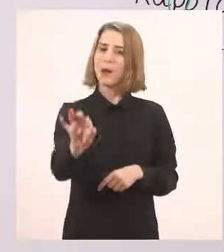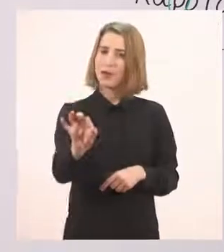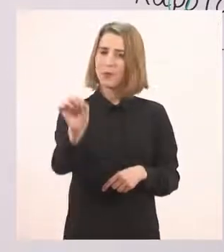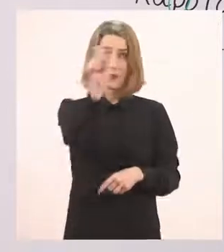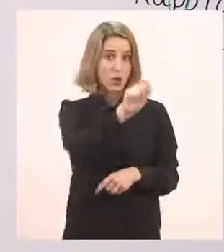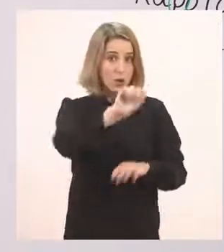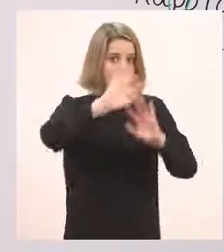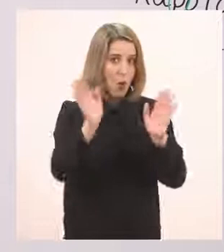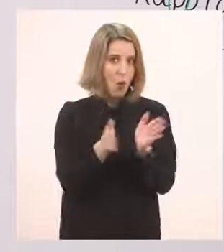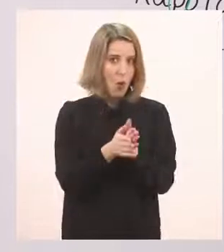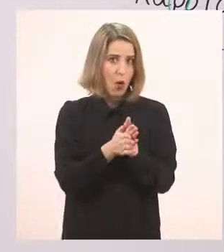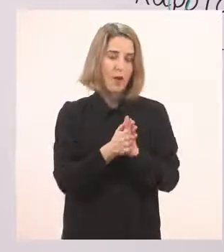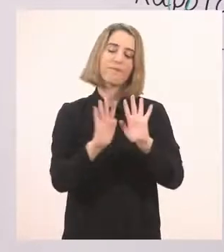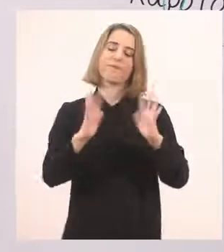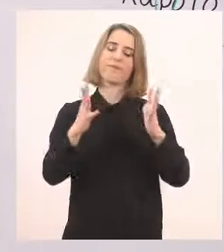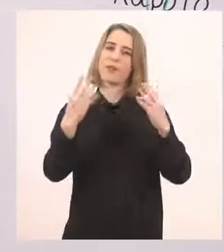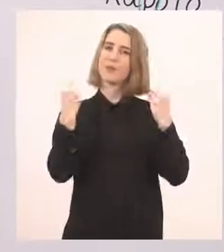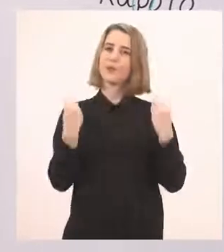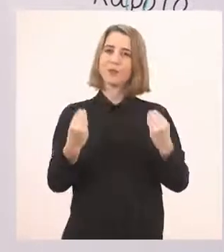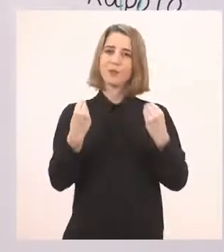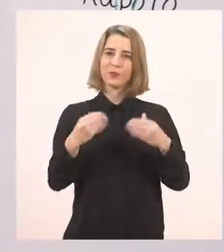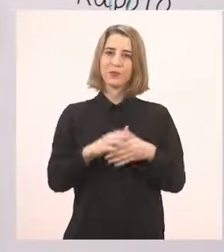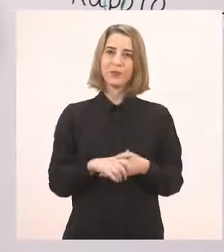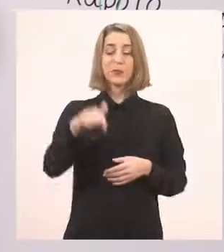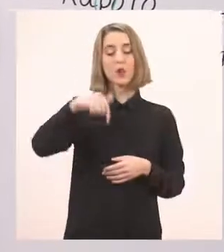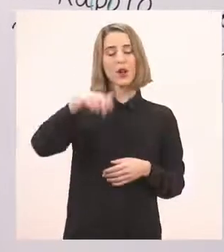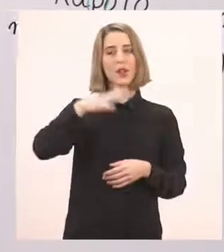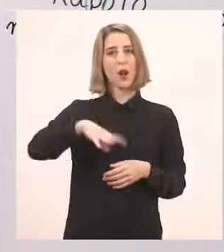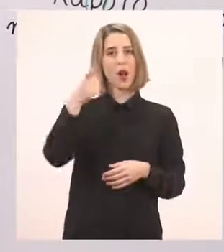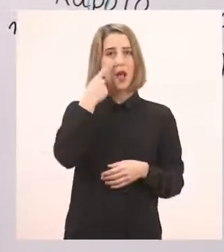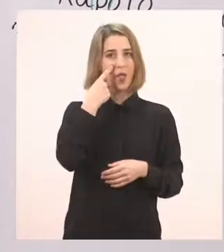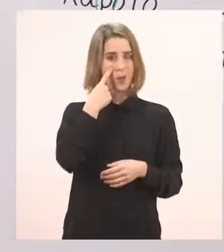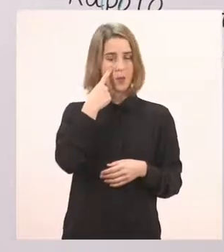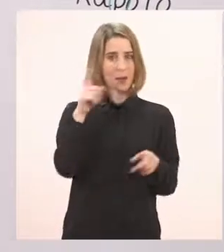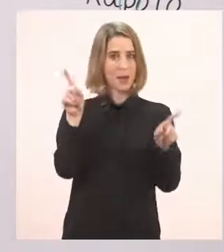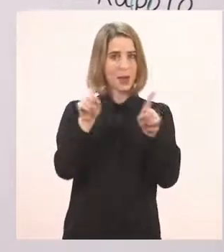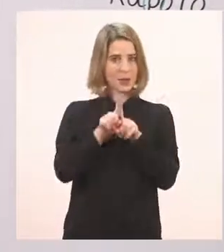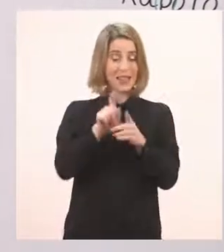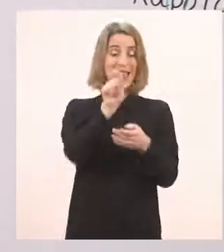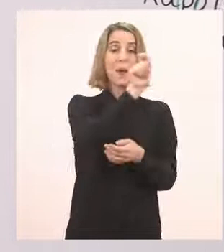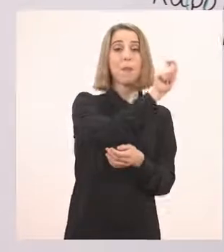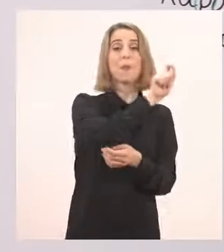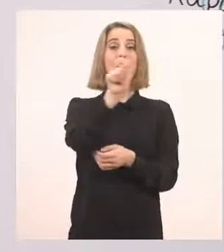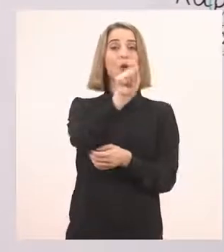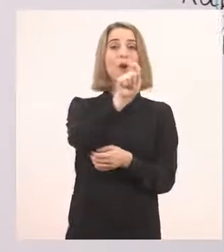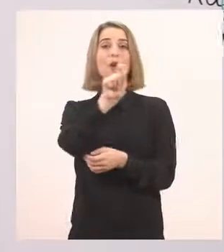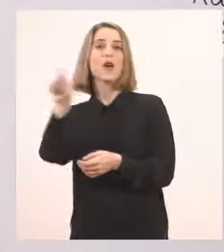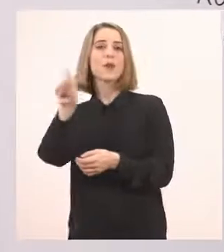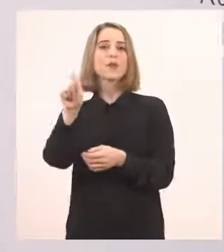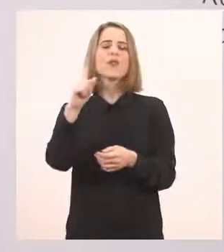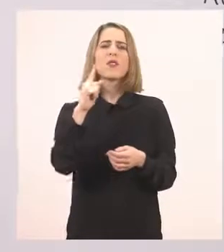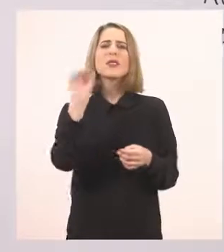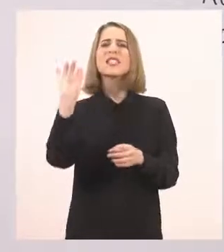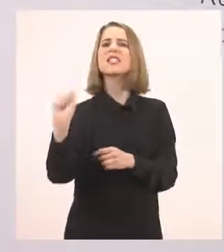κυκλώσαμε όλοι. Πολύ πολύ ωραία. Θέλω τώρα να δούμε και να υπογραμμίσουμε τα σημαδάκια που